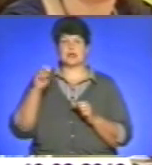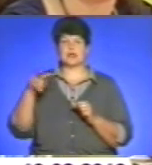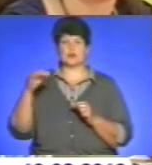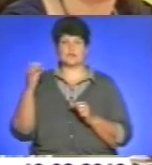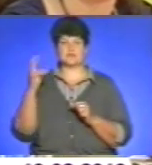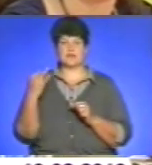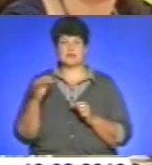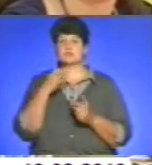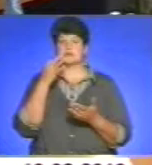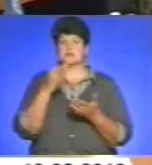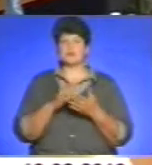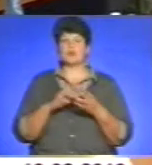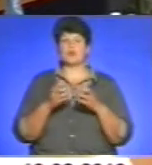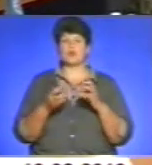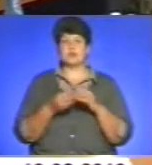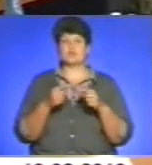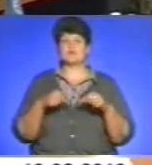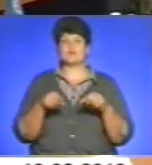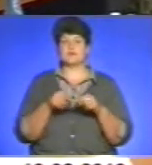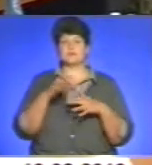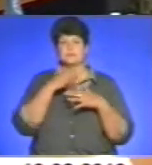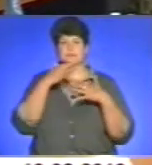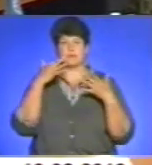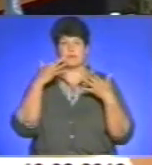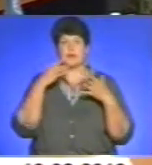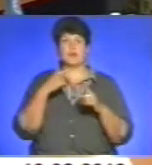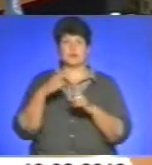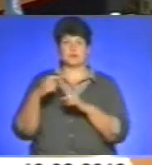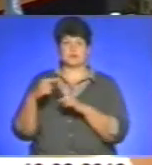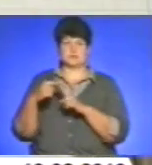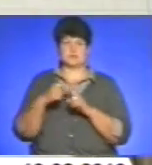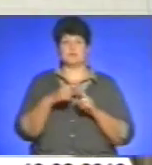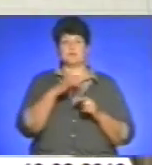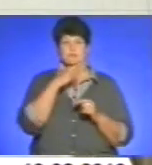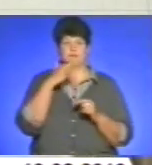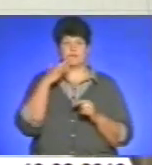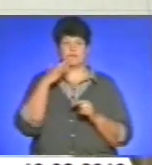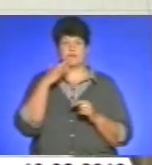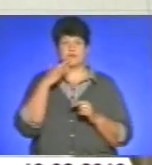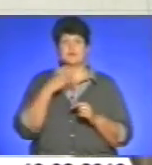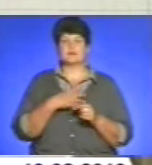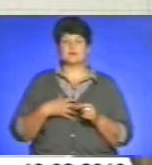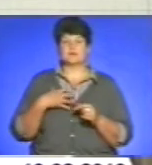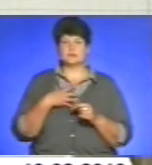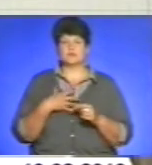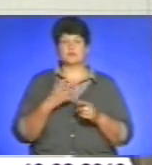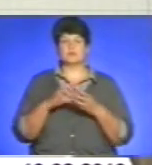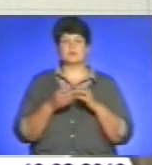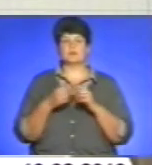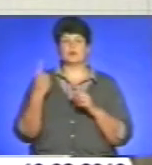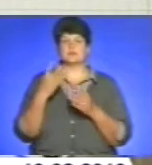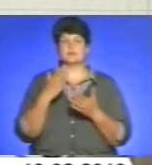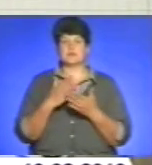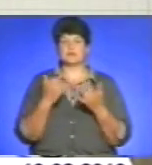Він зазначив, що проблем у сфері достатньо, але й плюсів вистачає. Значною проблемою для області на сьогоднішній день,